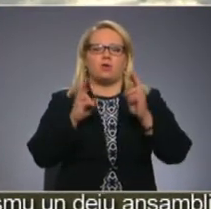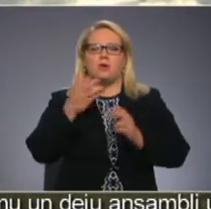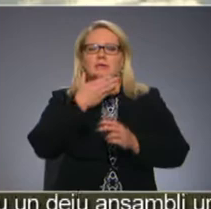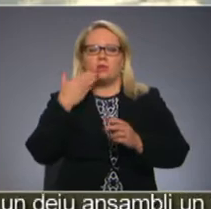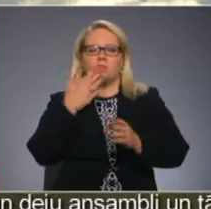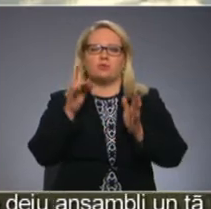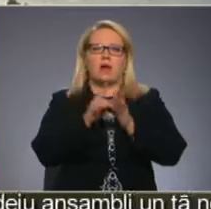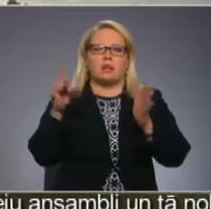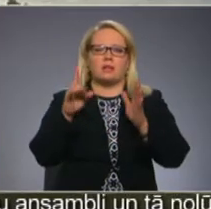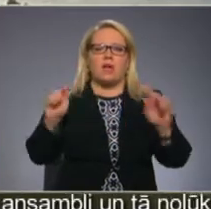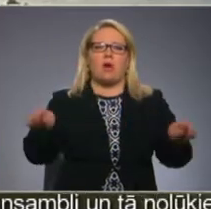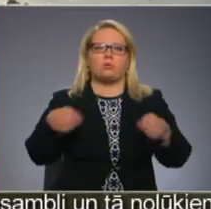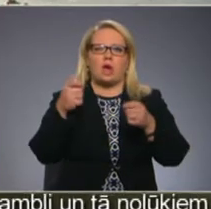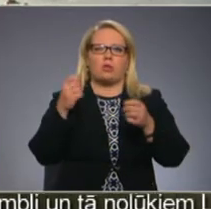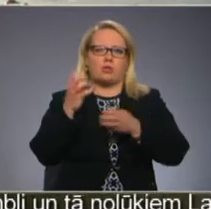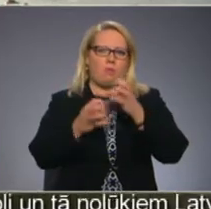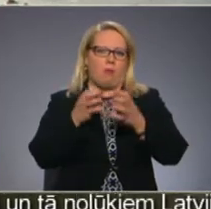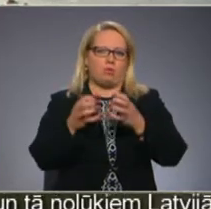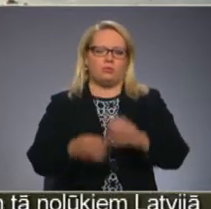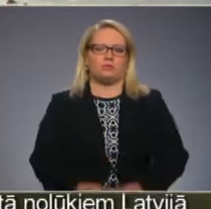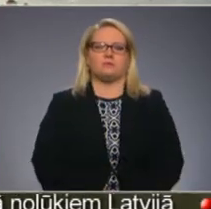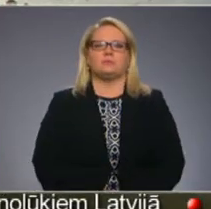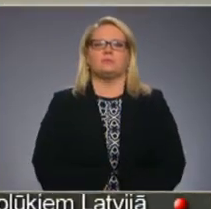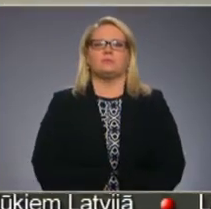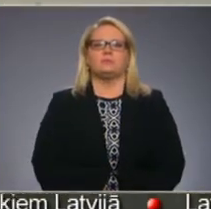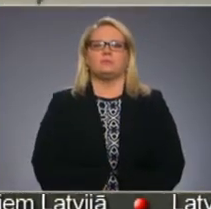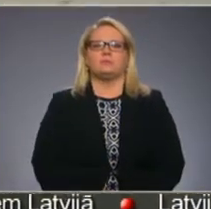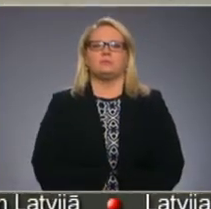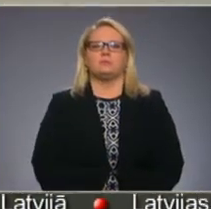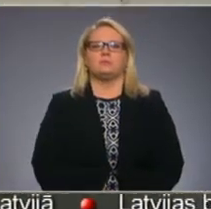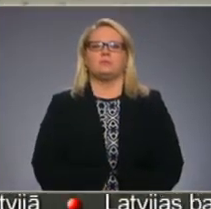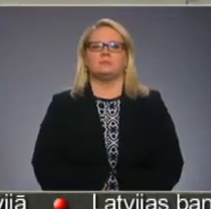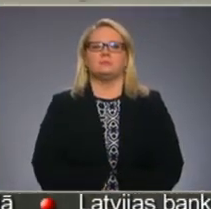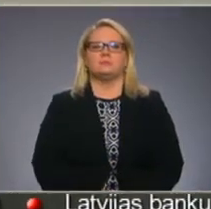elektrību, lai audzētu tomātus. Māija Migla, Aigars Koveļevskis, Latvijas televīzija.